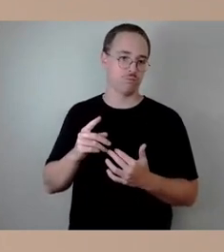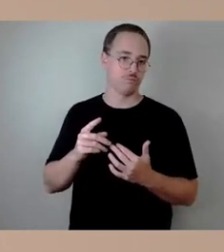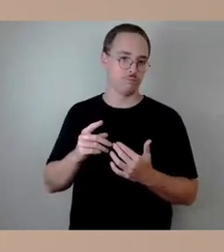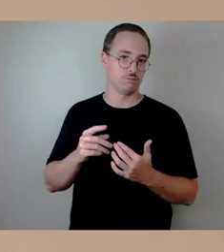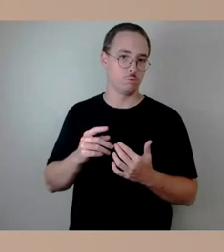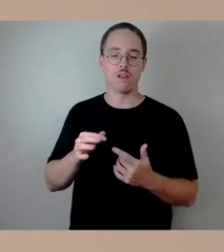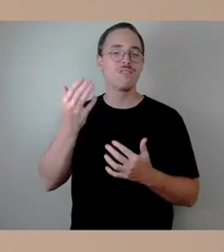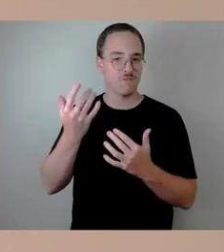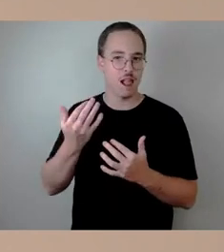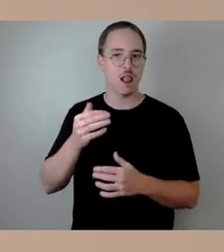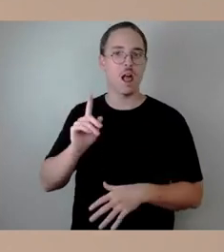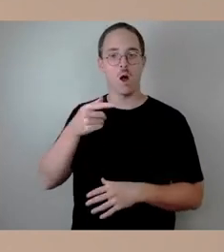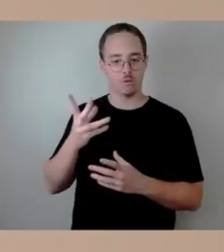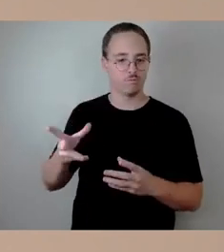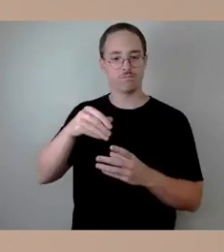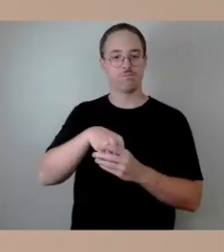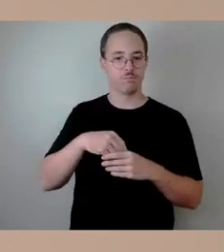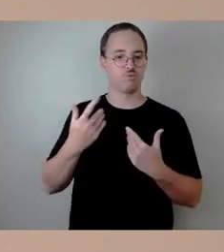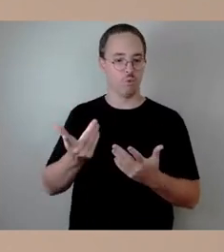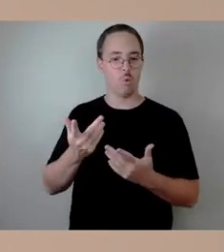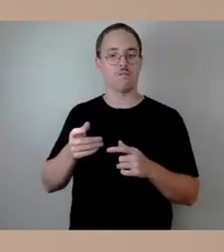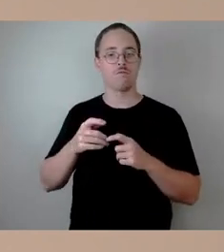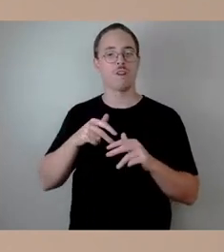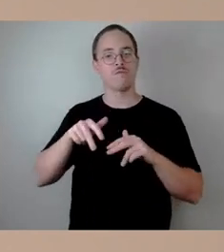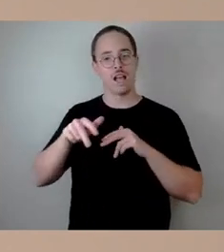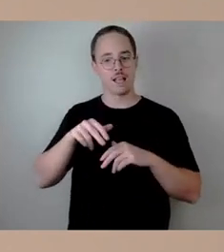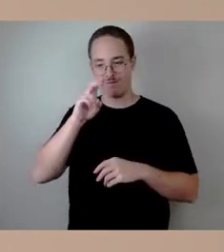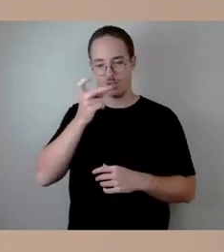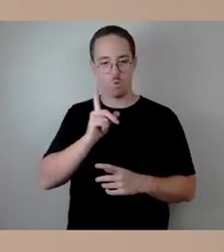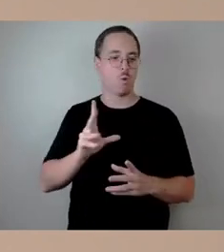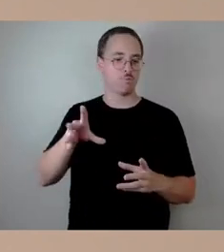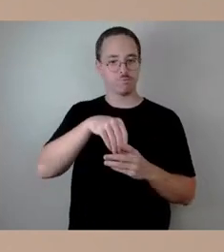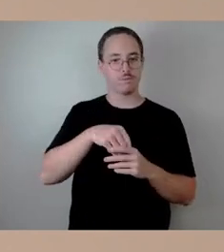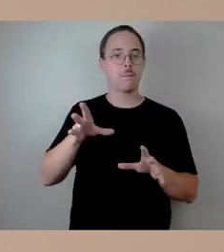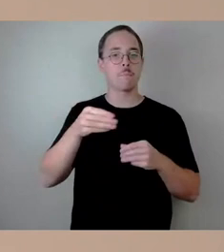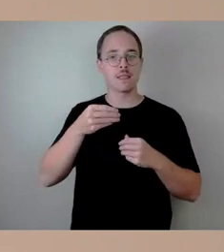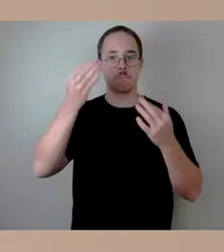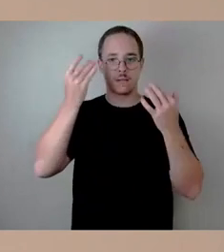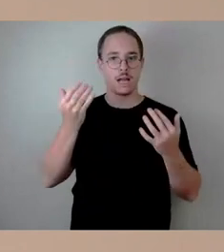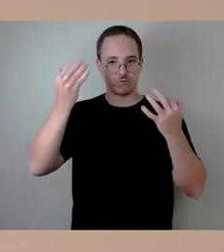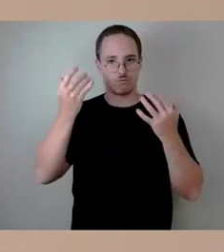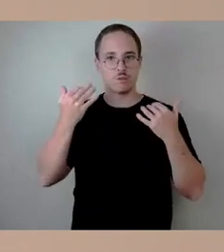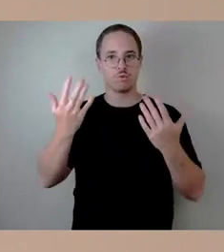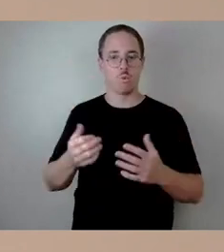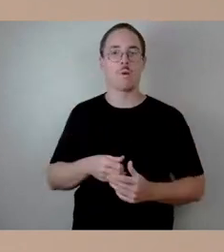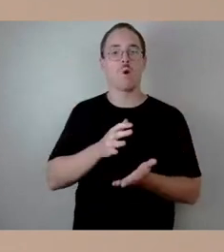übersetzt, dass wir natürlich dann auch in der Auswertung transparent machen,